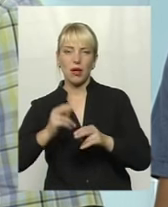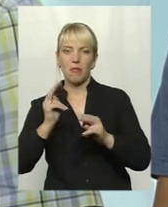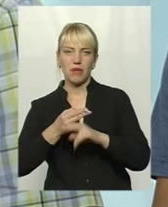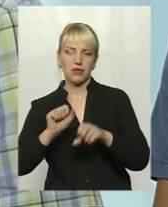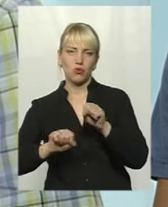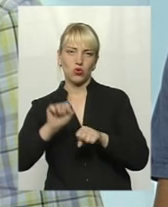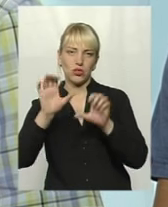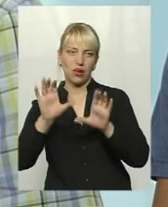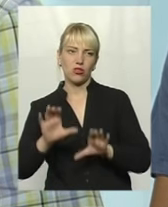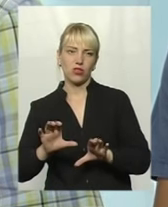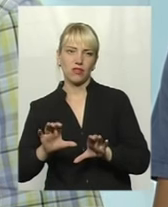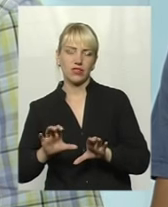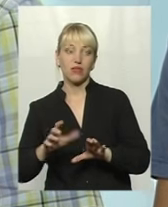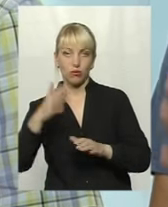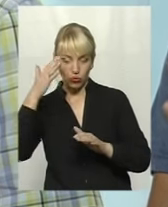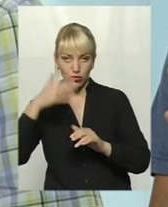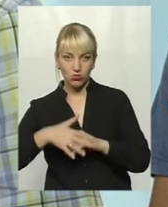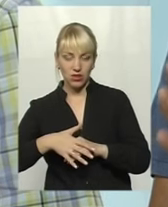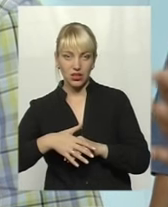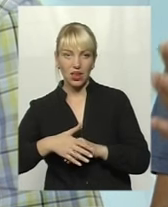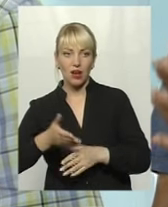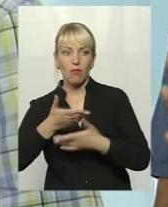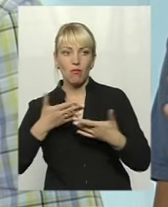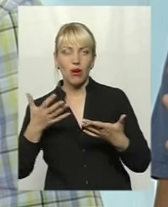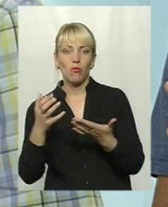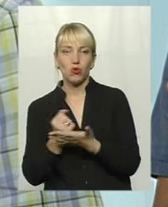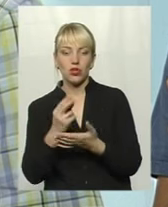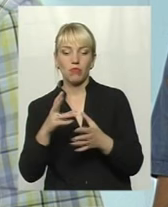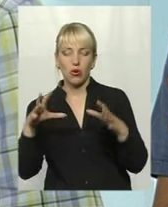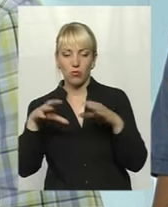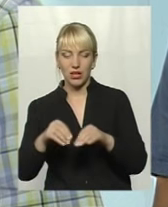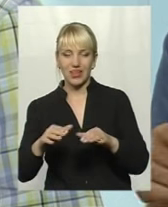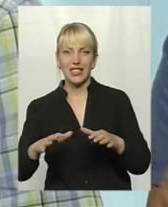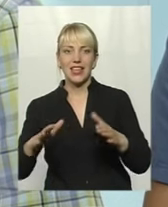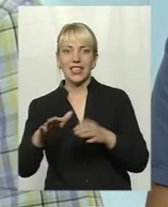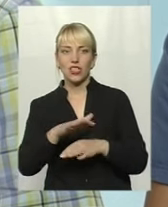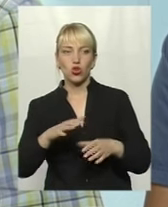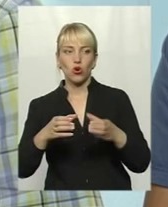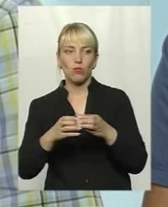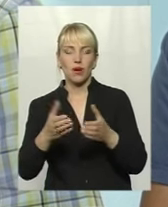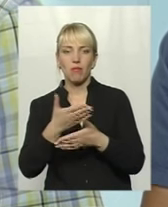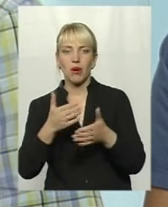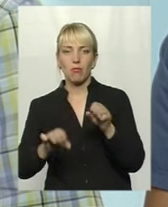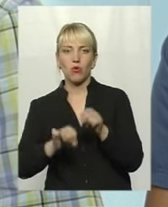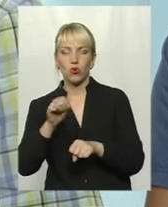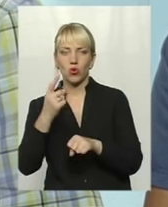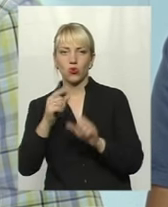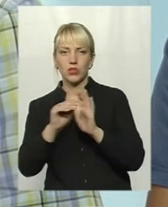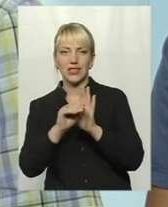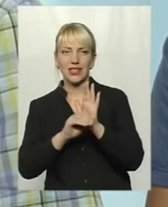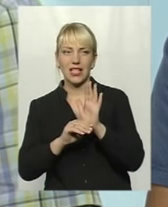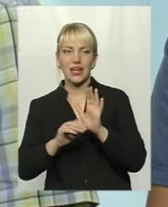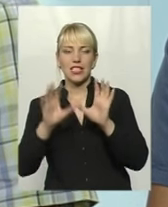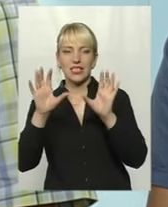порушення законодавства. Розумієте? Ми вийшлися при об'єднанні цієї територіальної громади ми порушили одну статтю